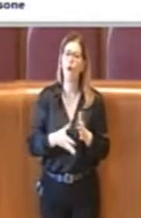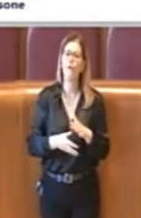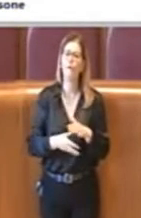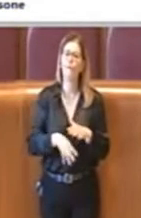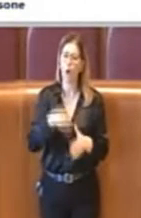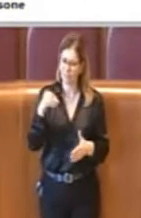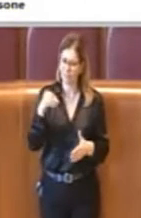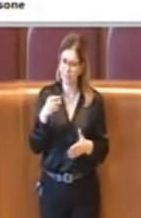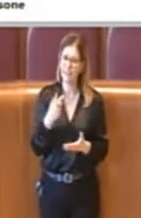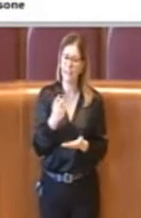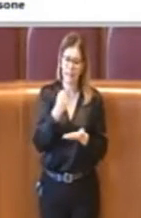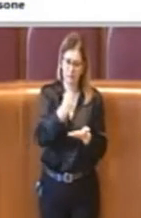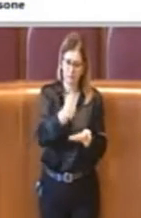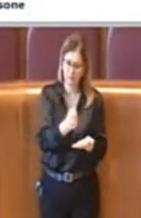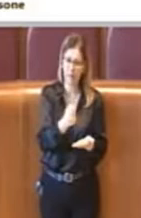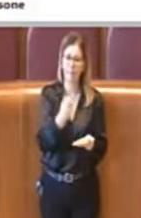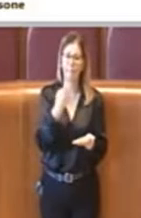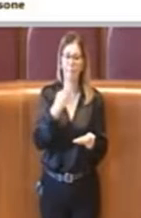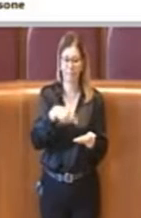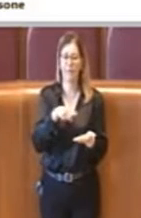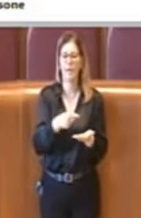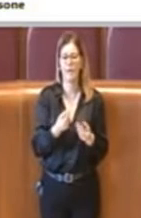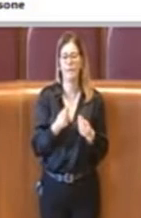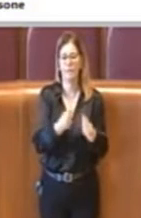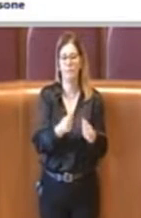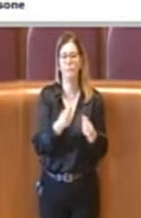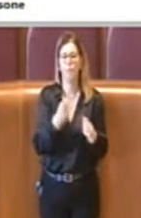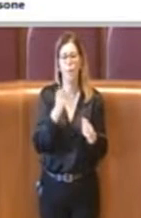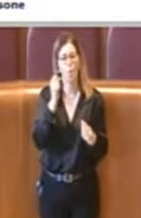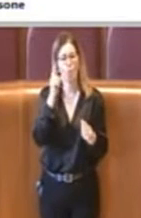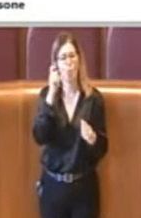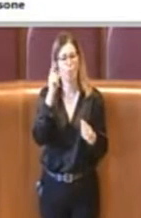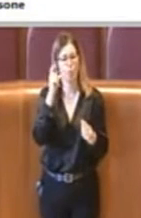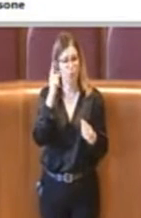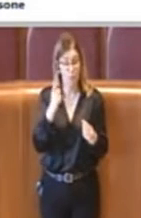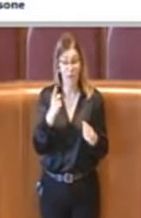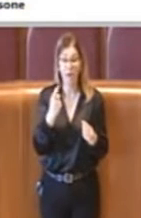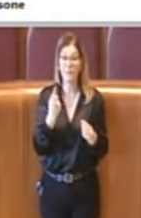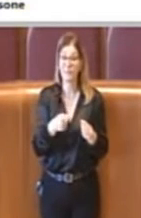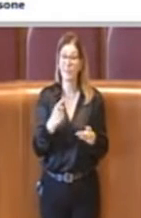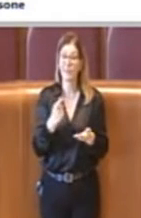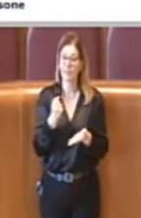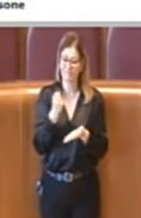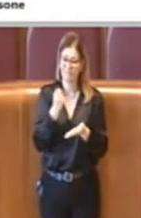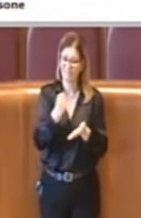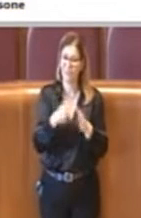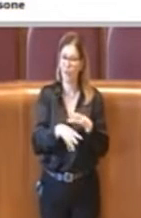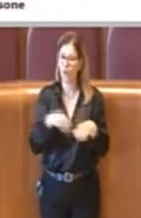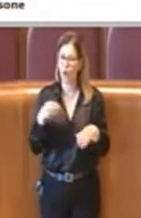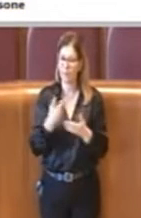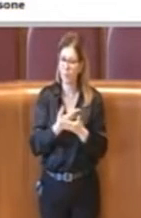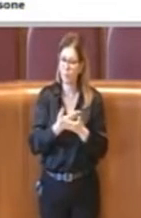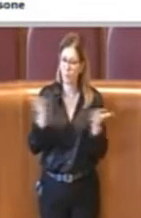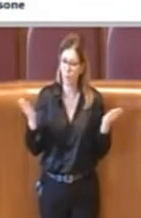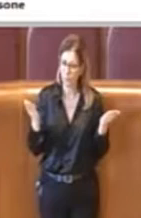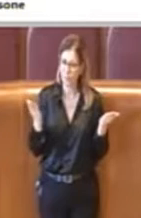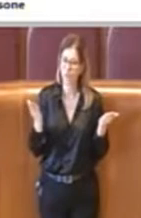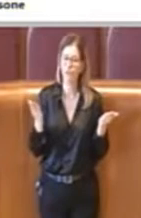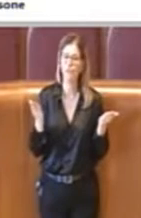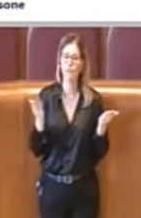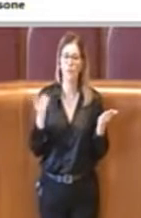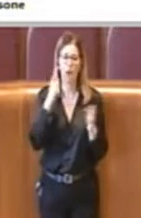fra le più alte della cultura. I fondi pubblici sono pertanto destinati